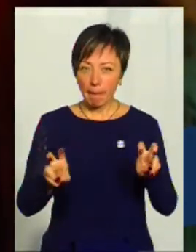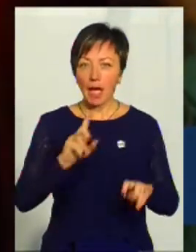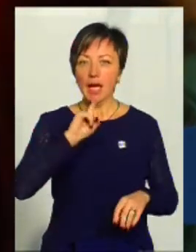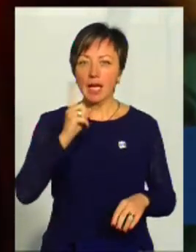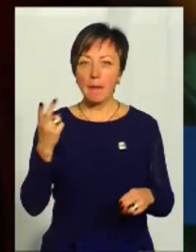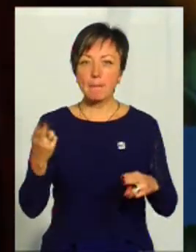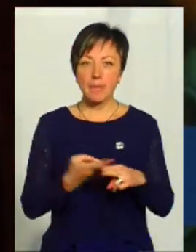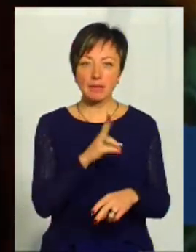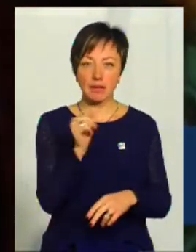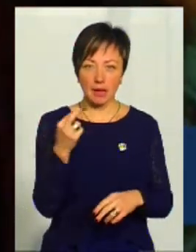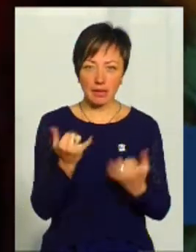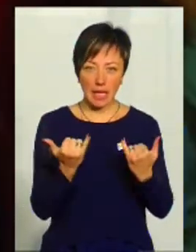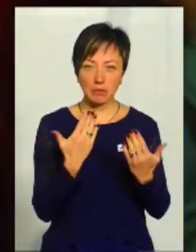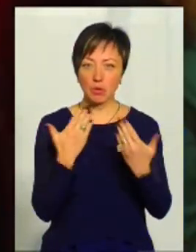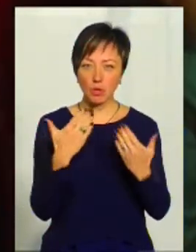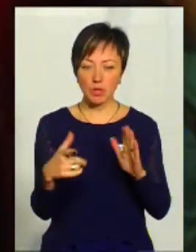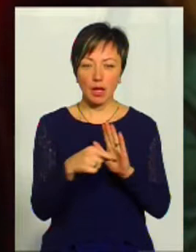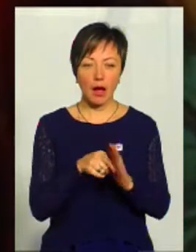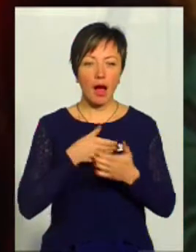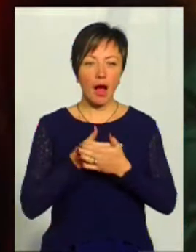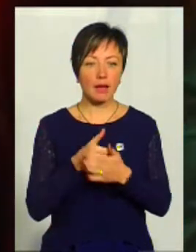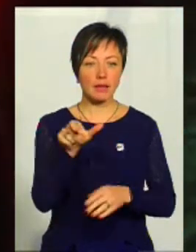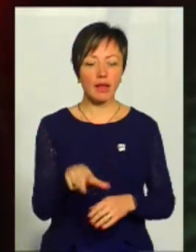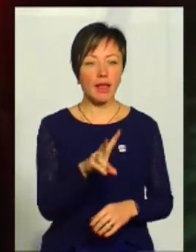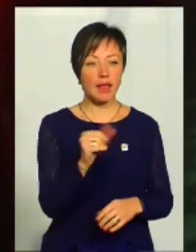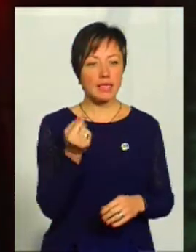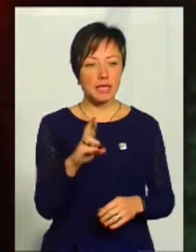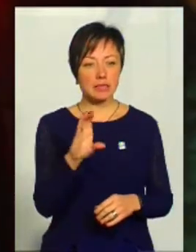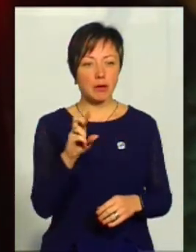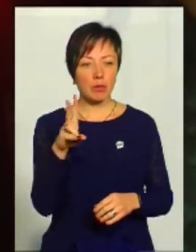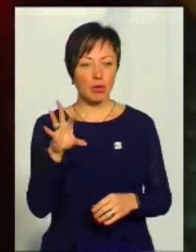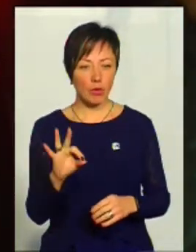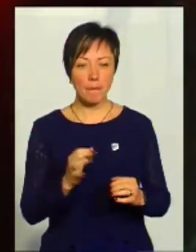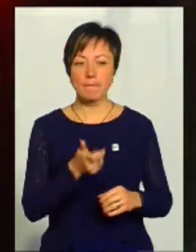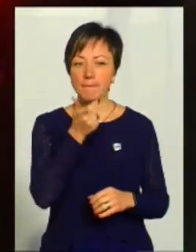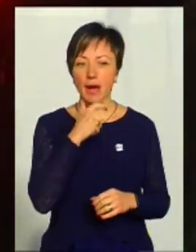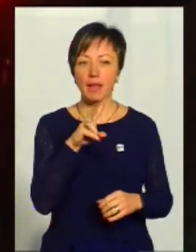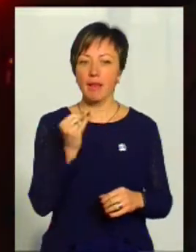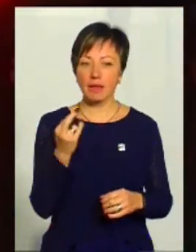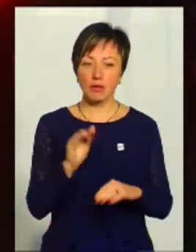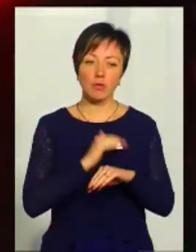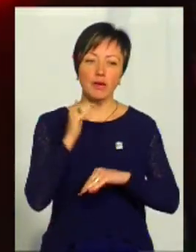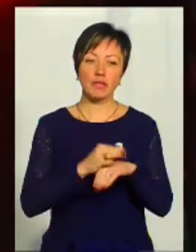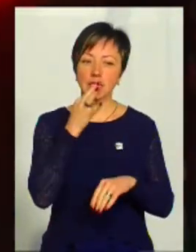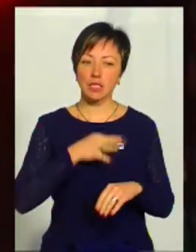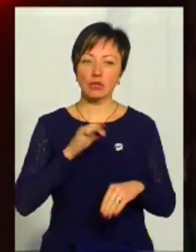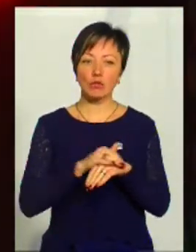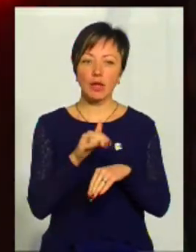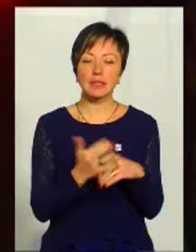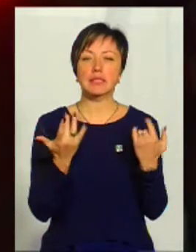каті». На Греці ми спілкуємося з громадською активісткою Олесяю Степло. Пані Олеся, добре побачимо. Скажіть, будь ласка,